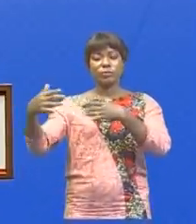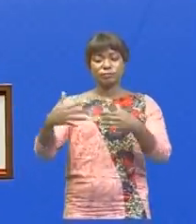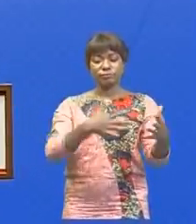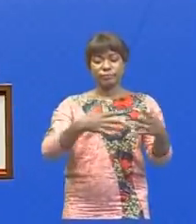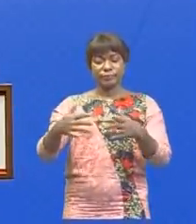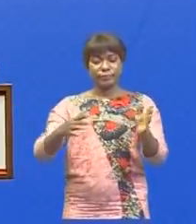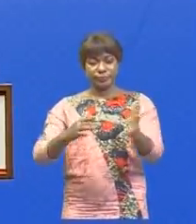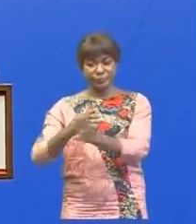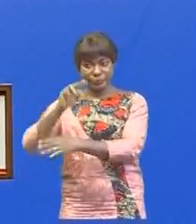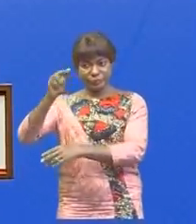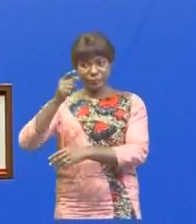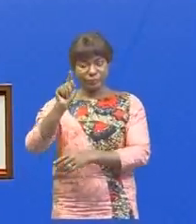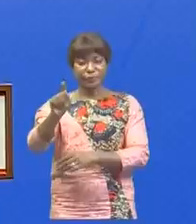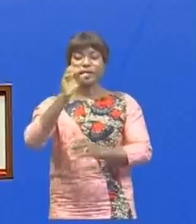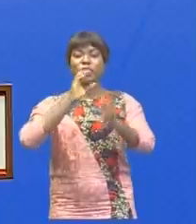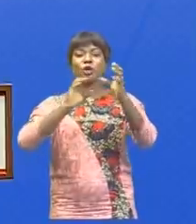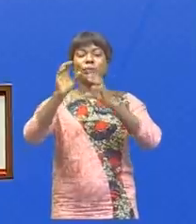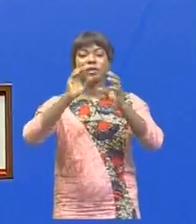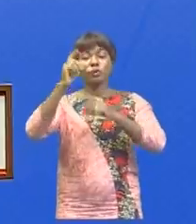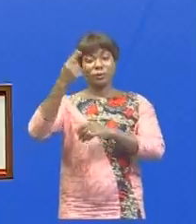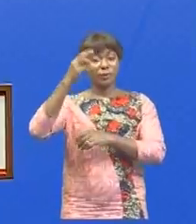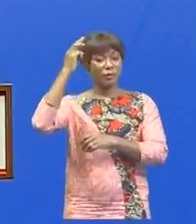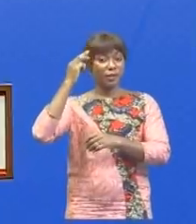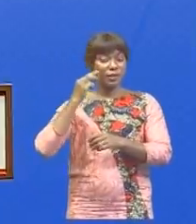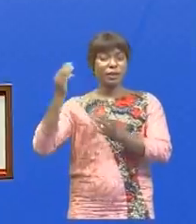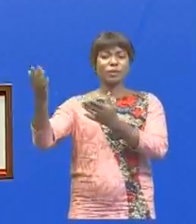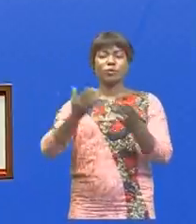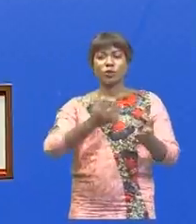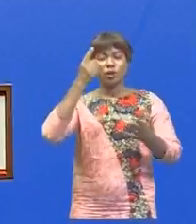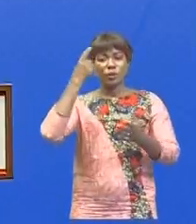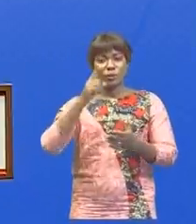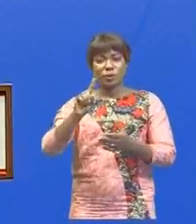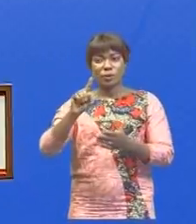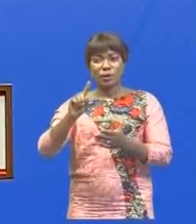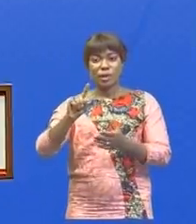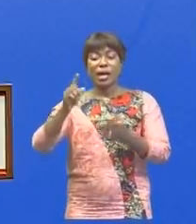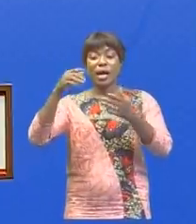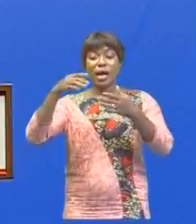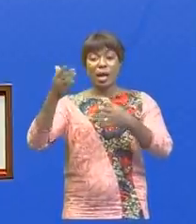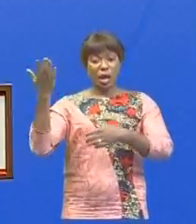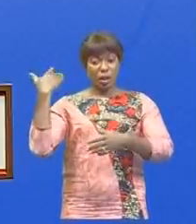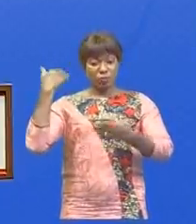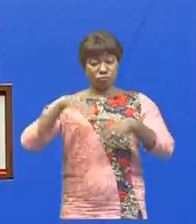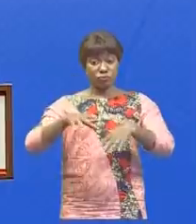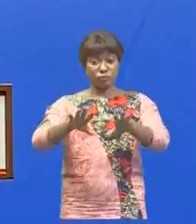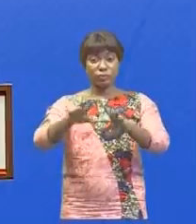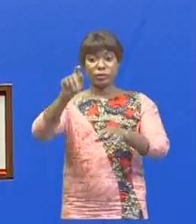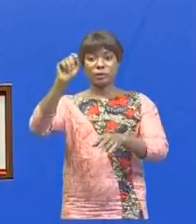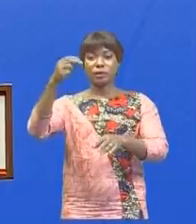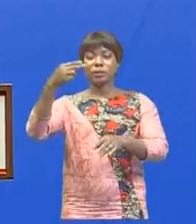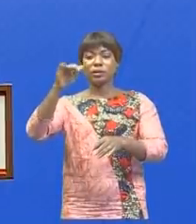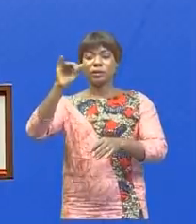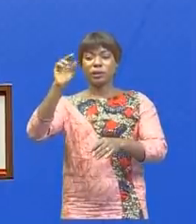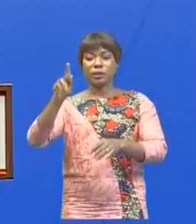12. Deuxième point de la communication du Premier ministre portant sur la pollution sur la rivière Chicapa. Le Premier